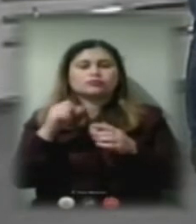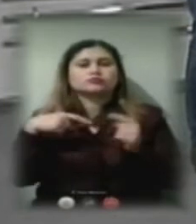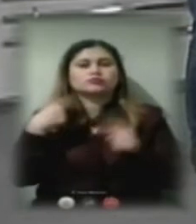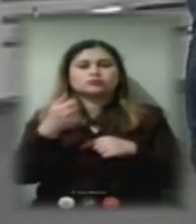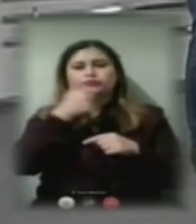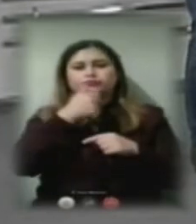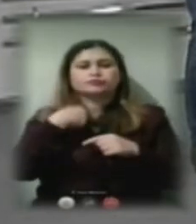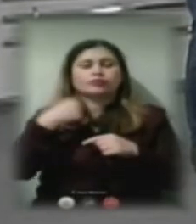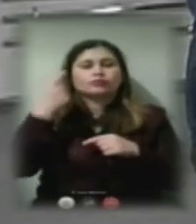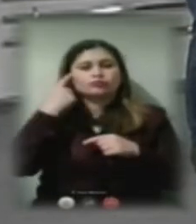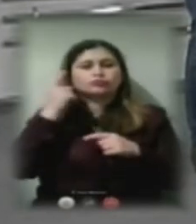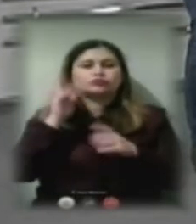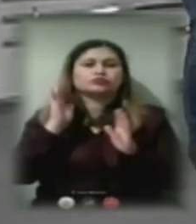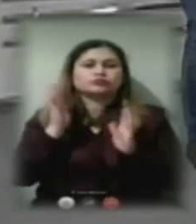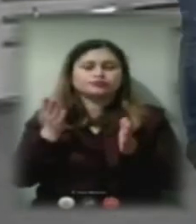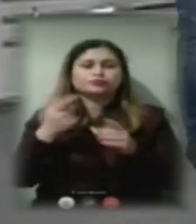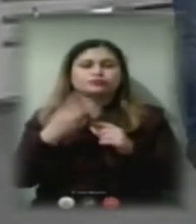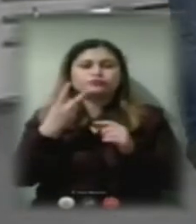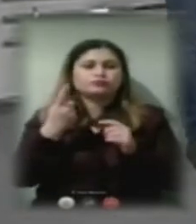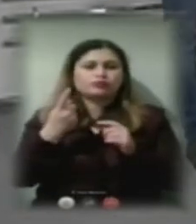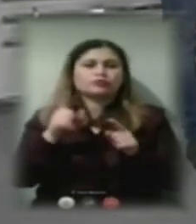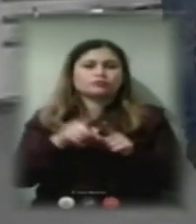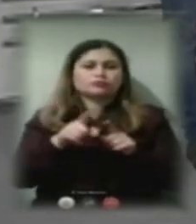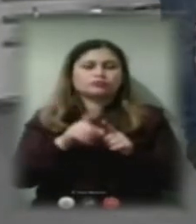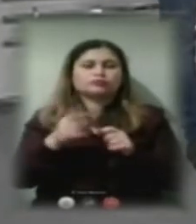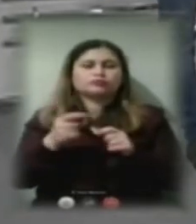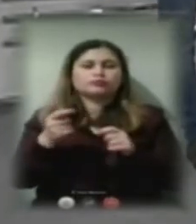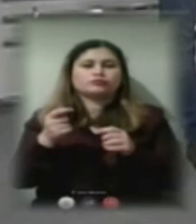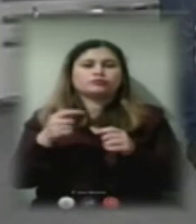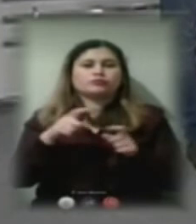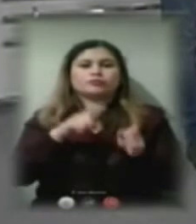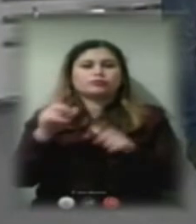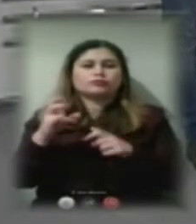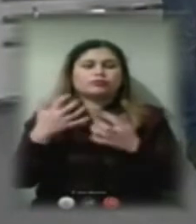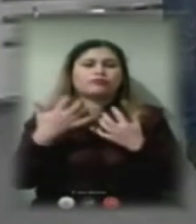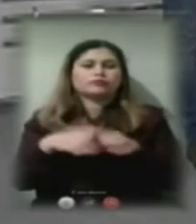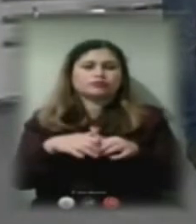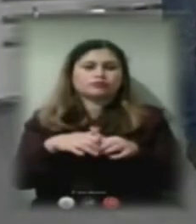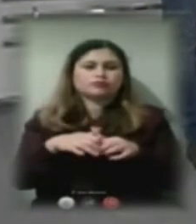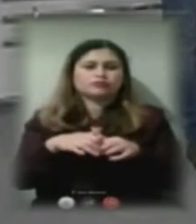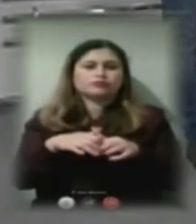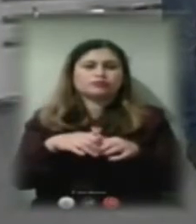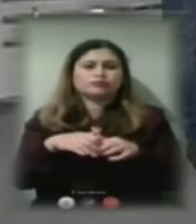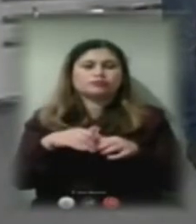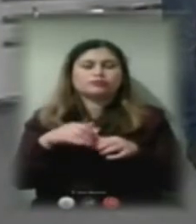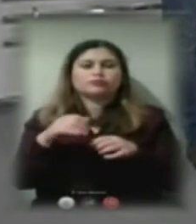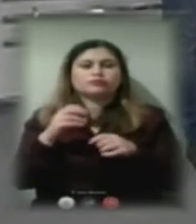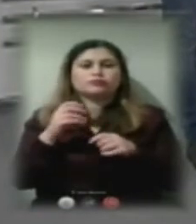таки маю надію, що ми і 21 ці будинки переведемо на автономну систему опалення.